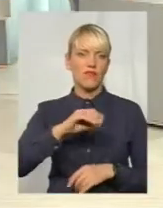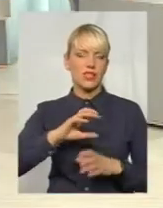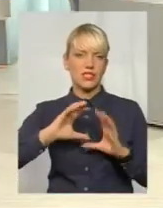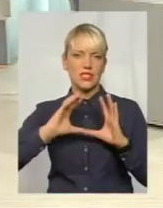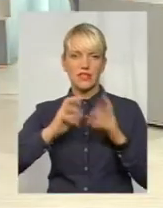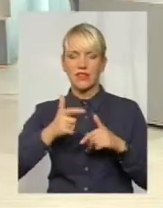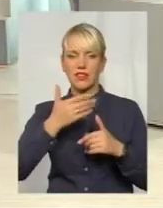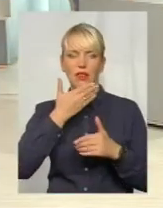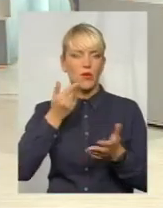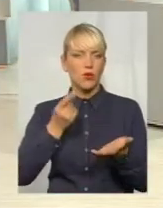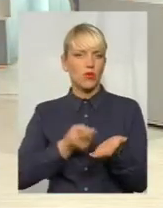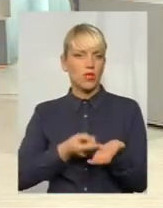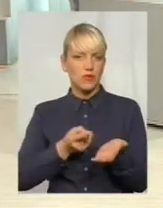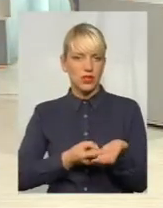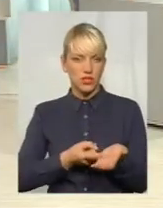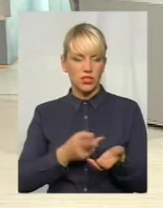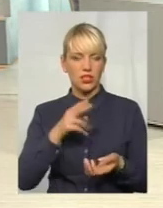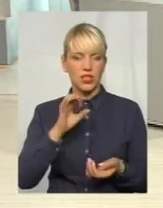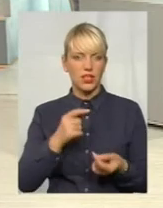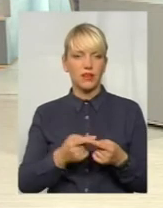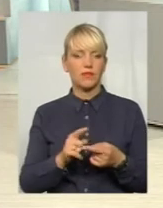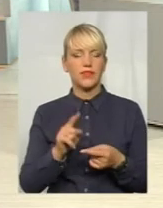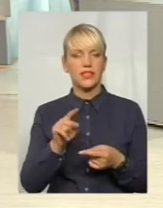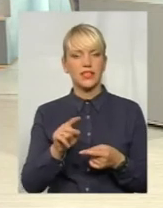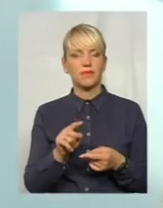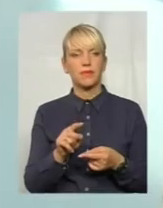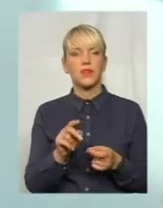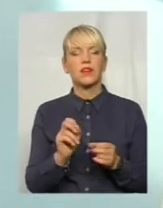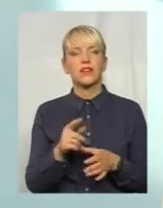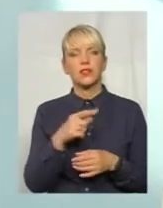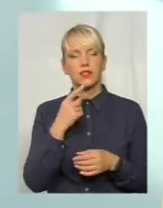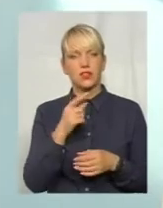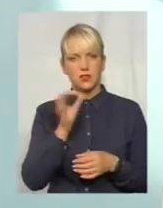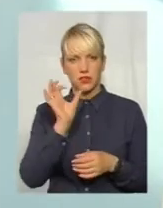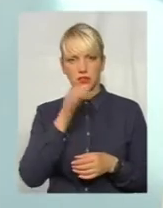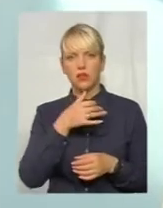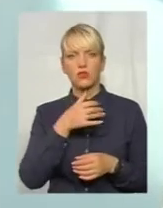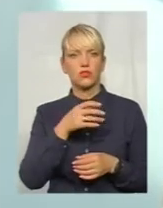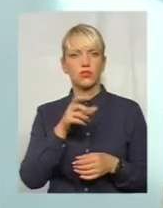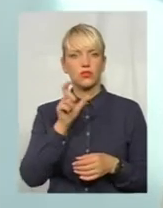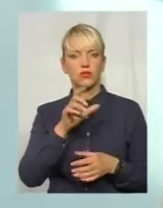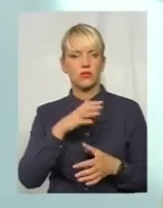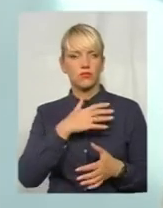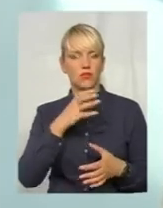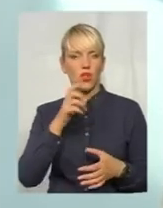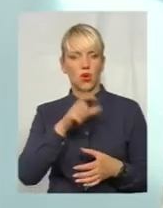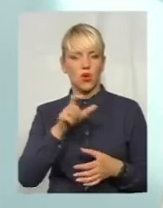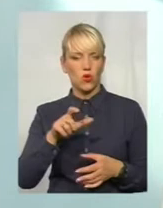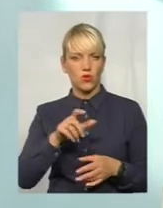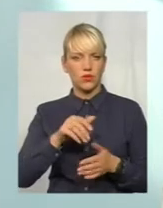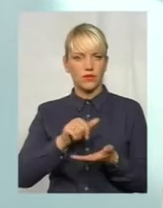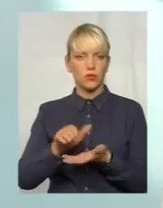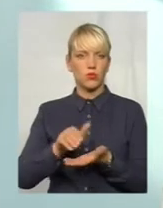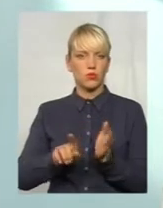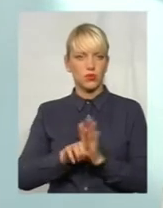той момент чітко не підтверджений. Але це знов таку достатньо серйозну відразу в населенню дало до проведення